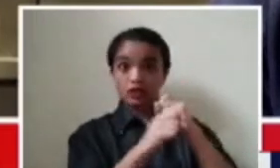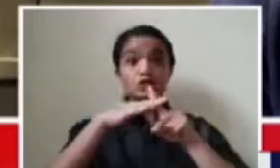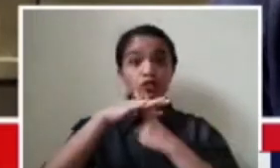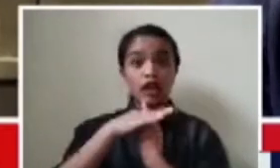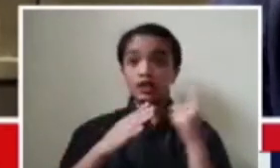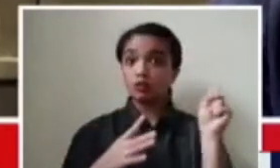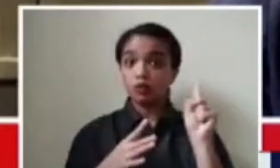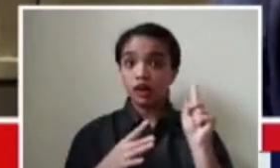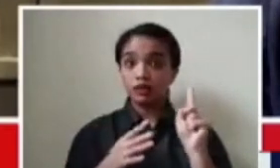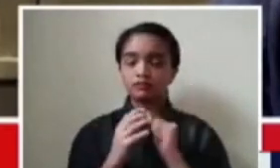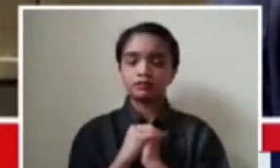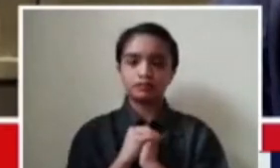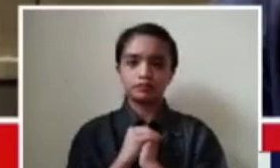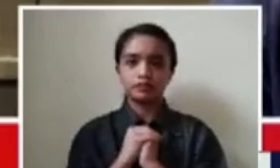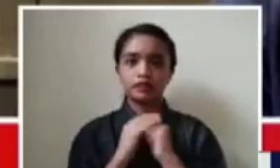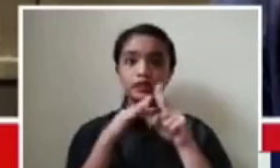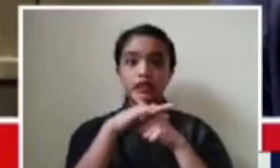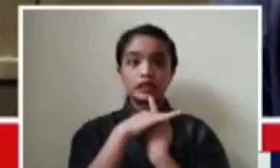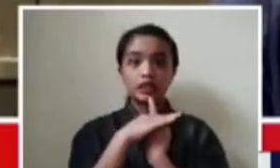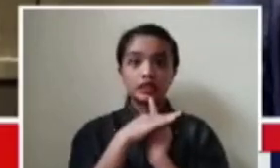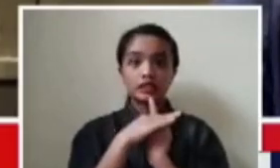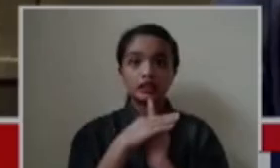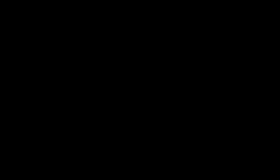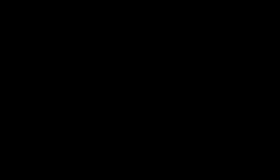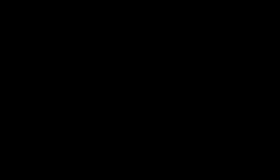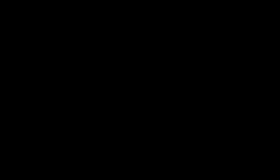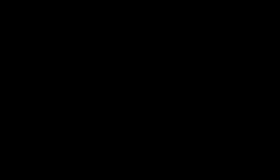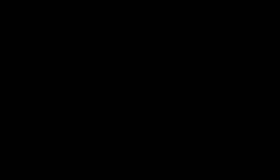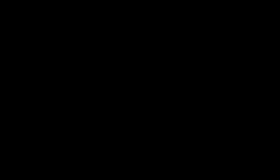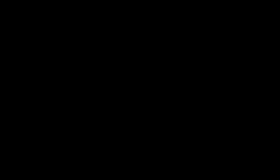disbursement at accomplishment ng department.